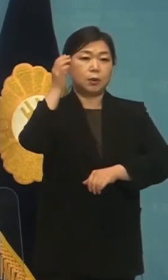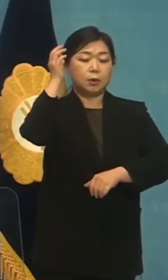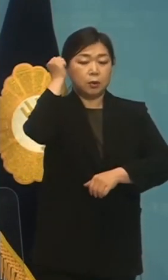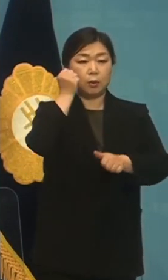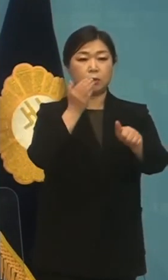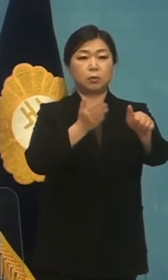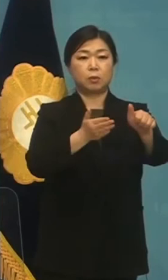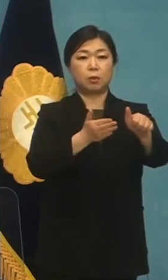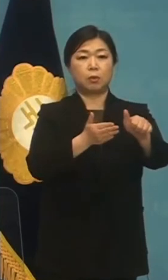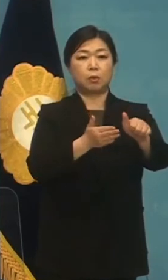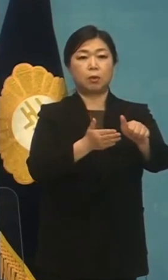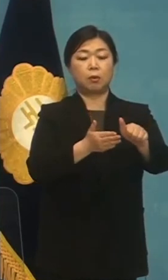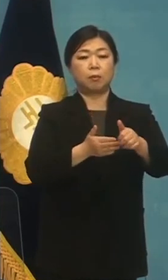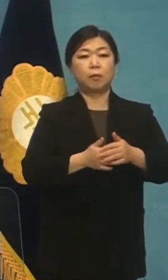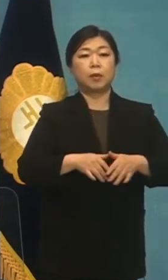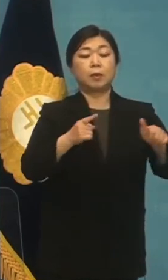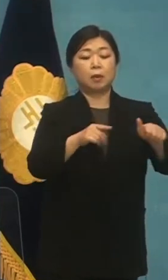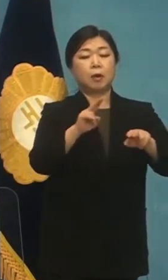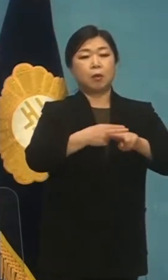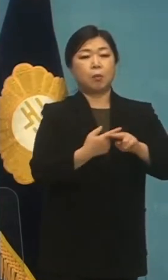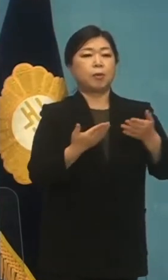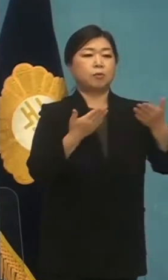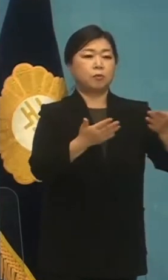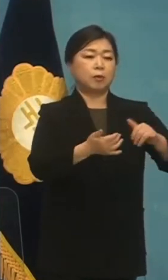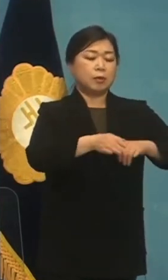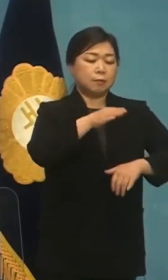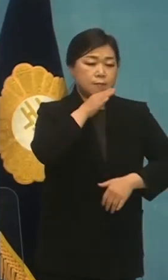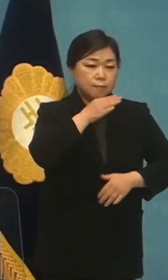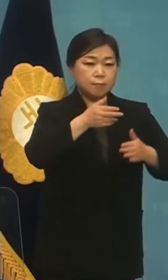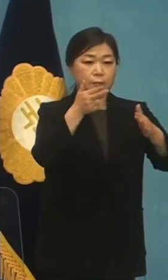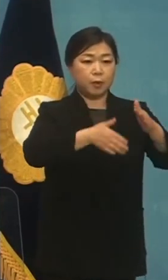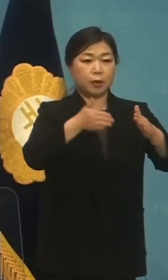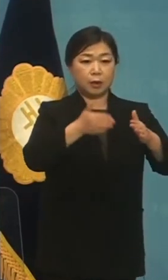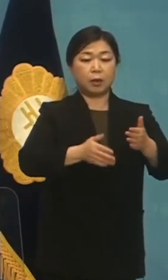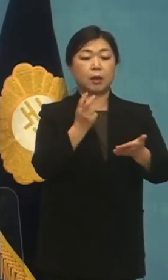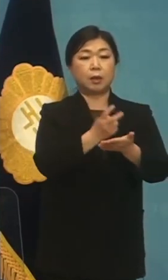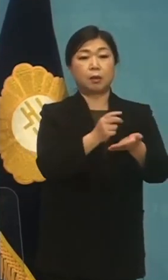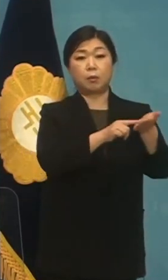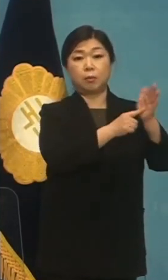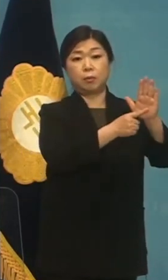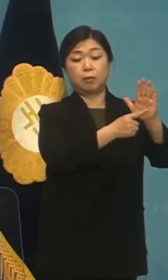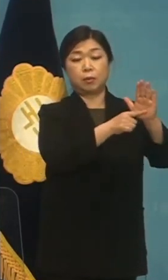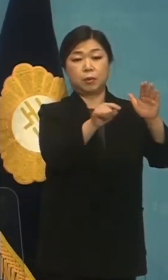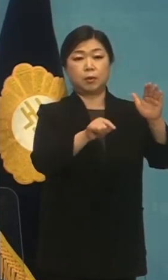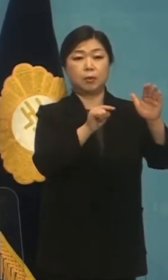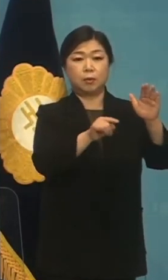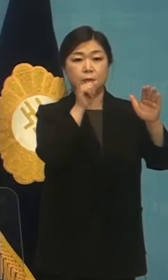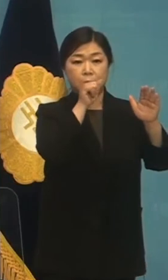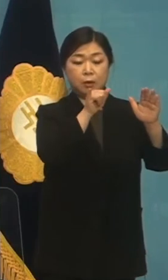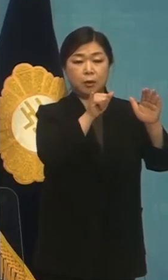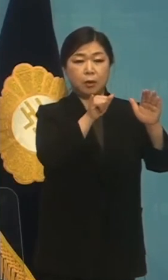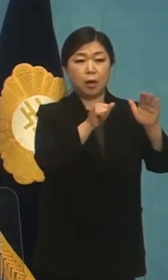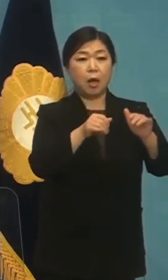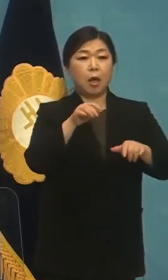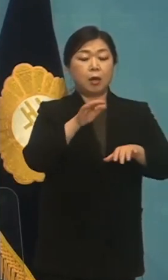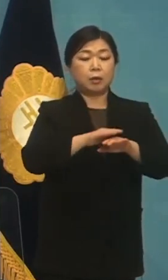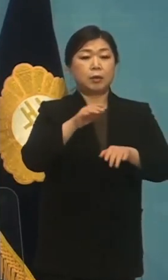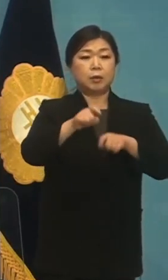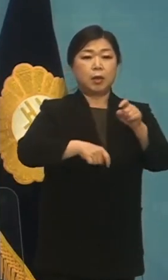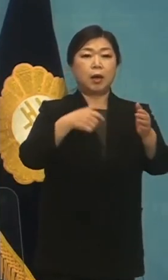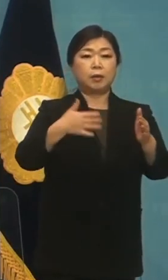의원이 선물해 준 불멸의 공약심입니다. 이 중 아직 이행하지 못한 약속 중에서